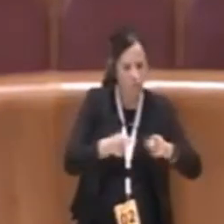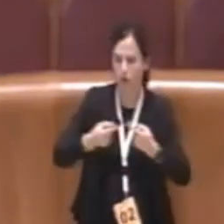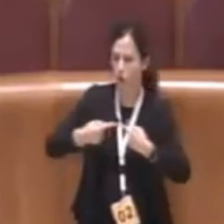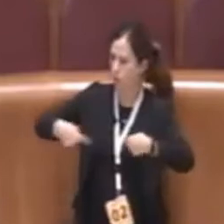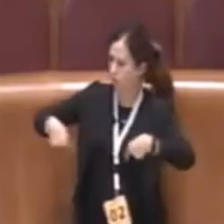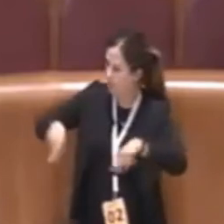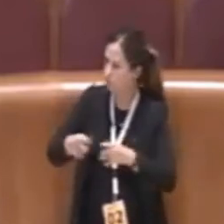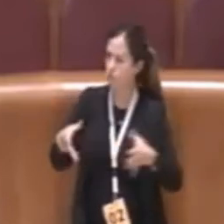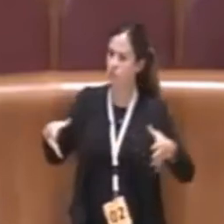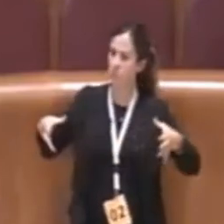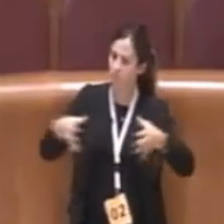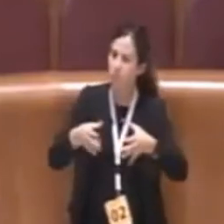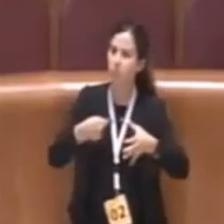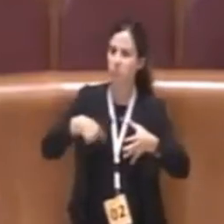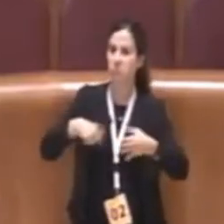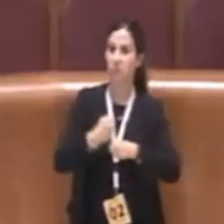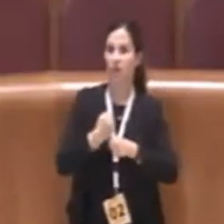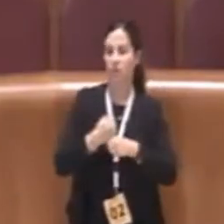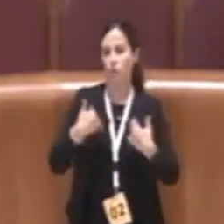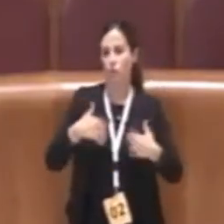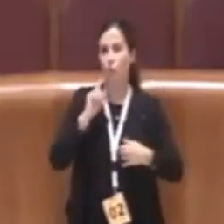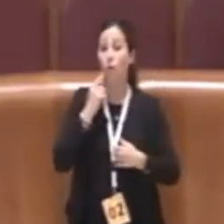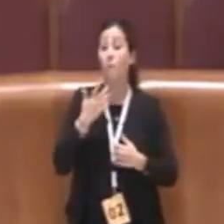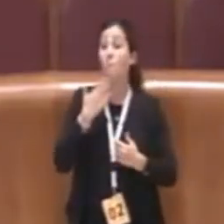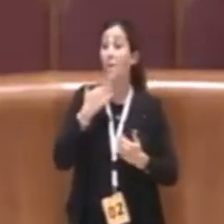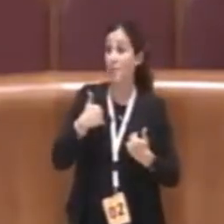fatto una più bella figura a stare in silenzio